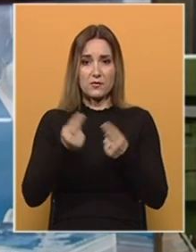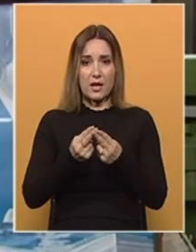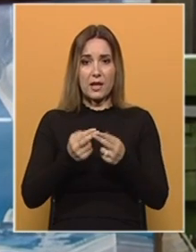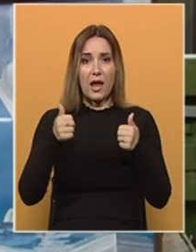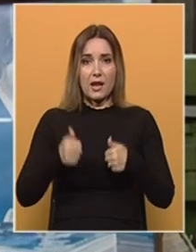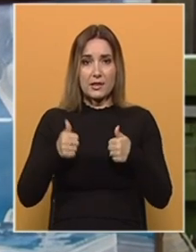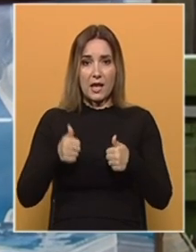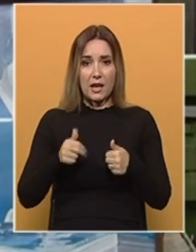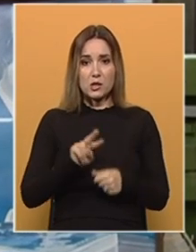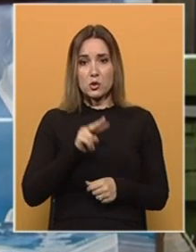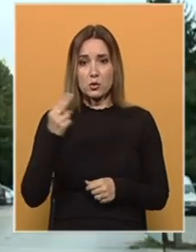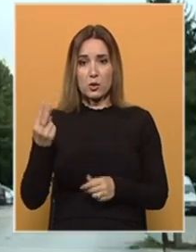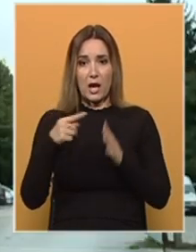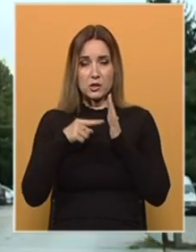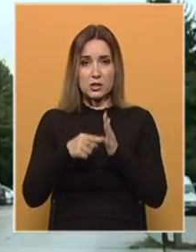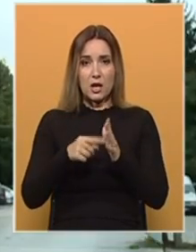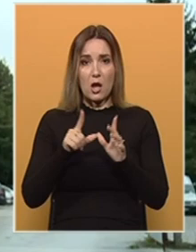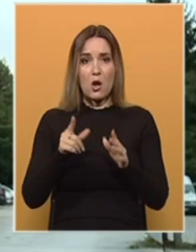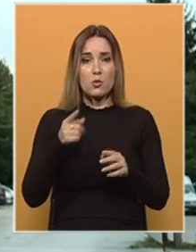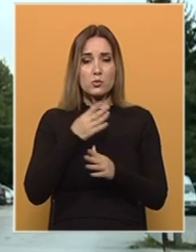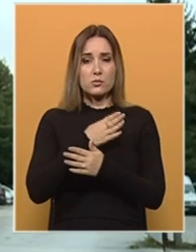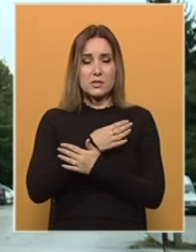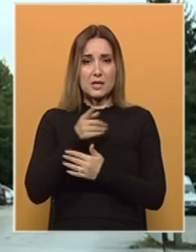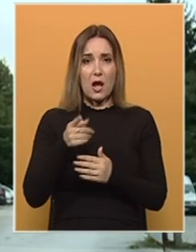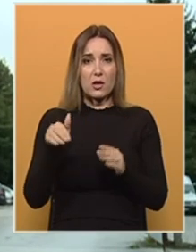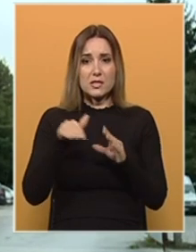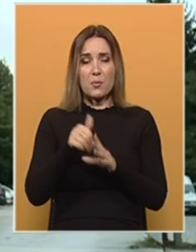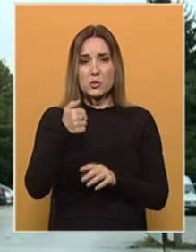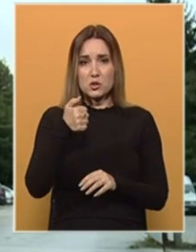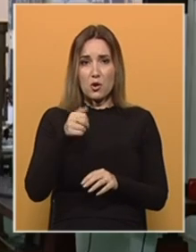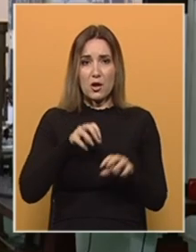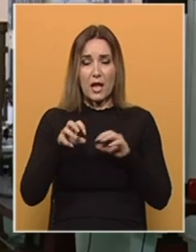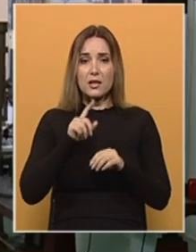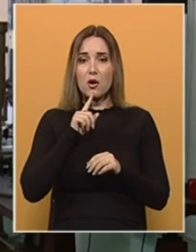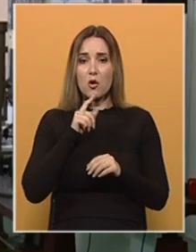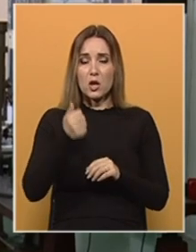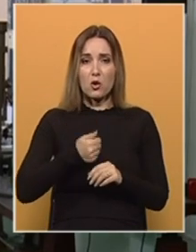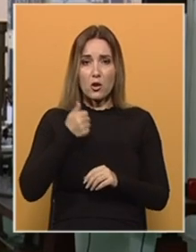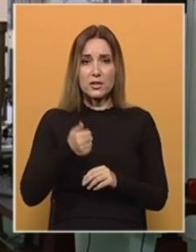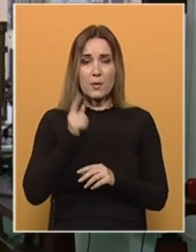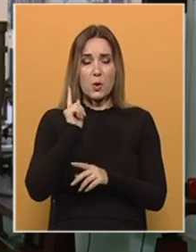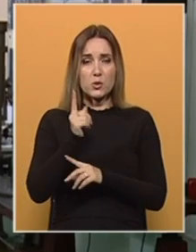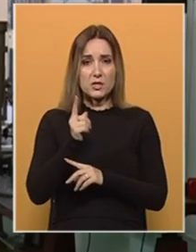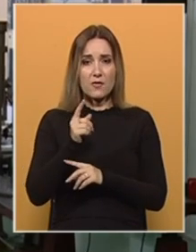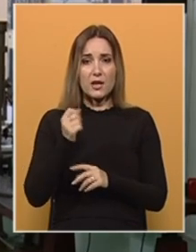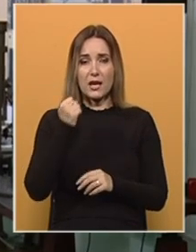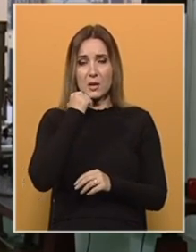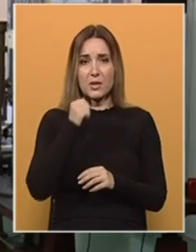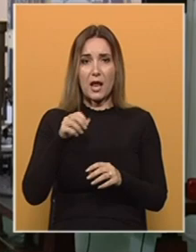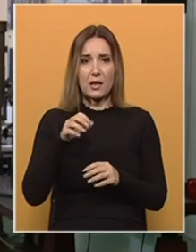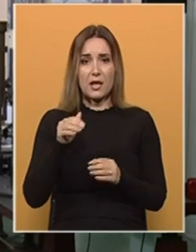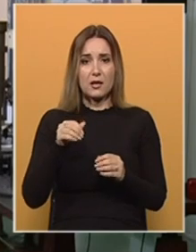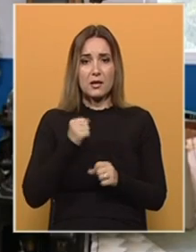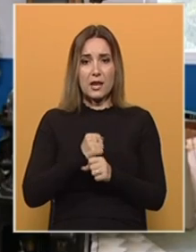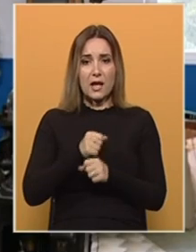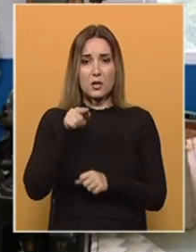Danas drugačija slika. U zraku je zaposleno tek stotinjak radnika koji godinama upozoravaju na kriminalne radnje u ovom